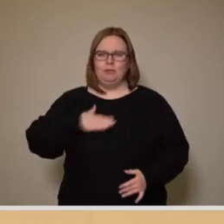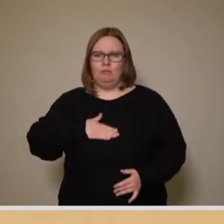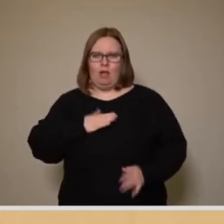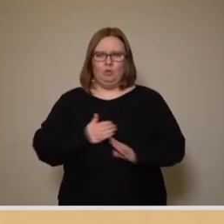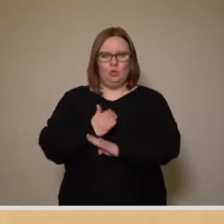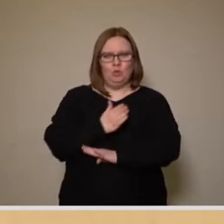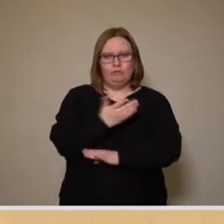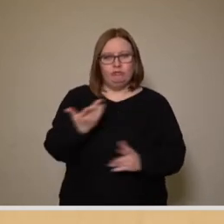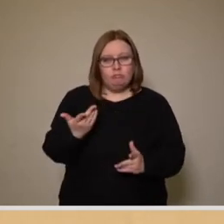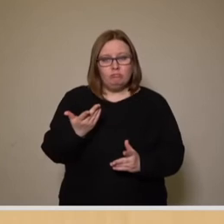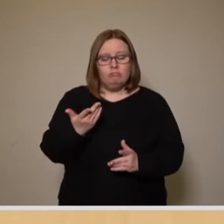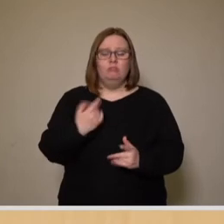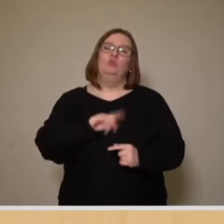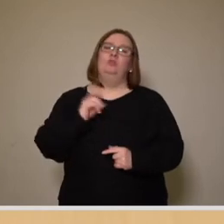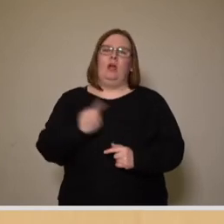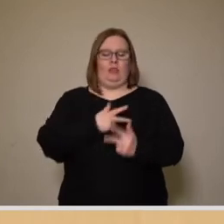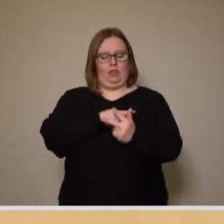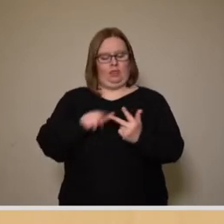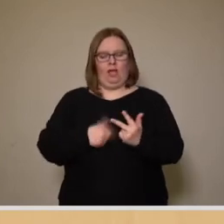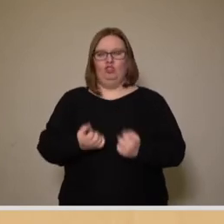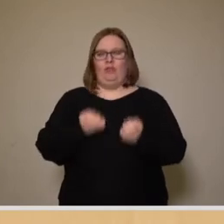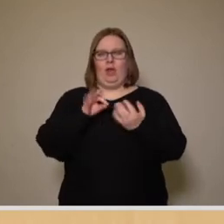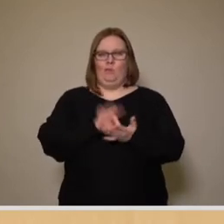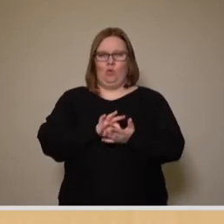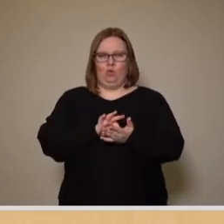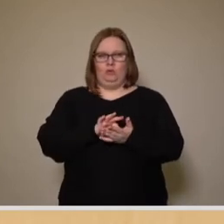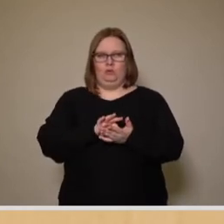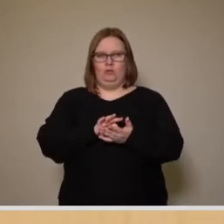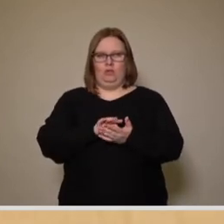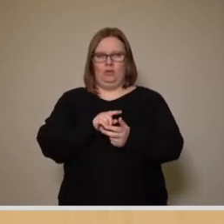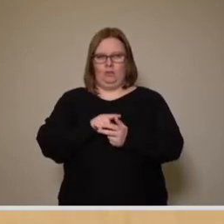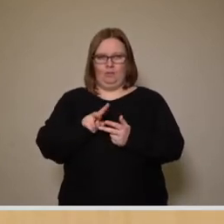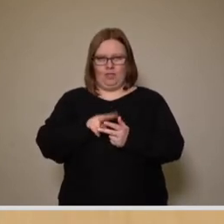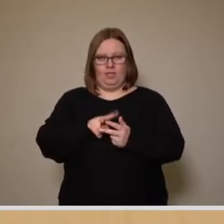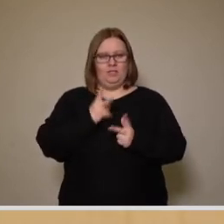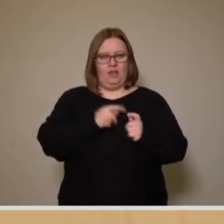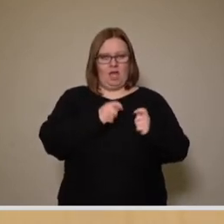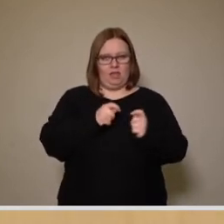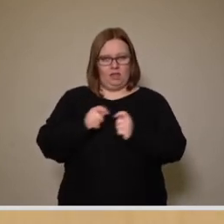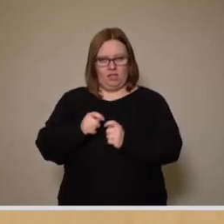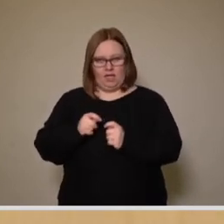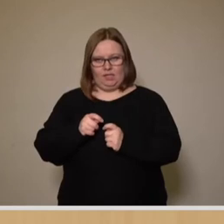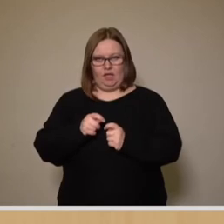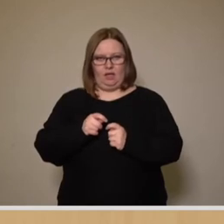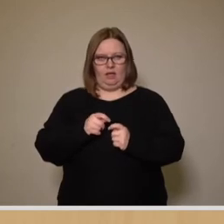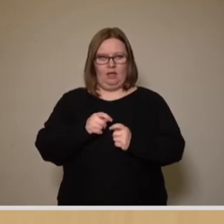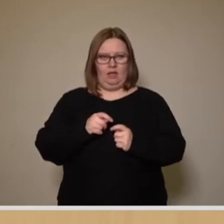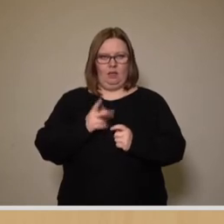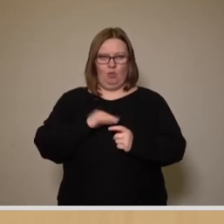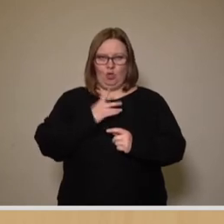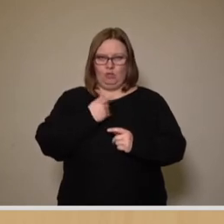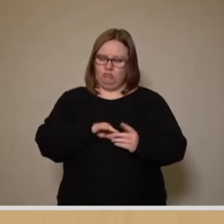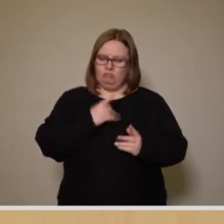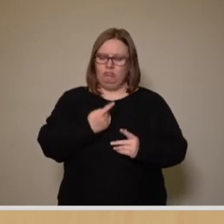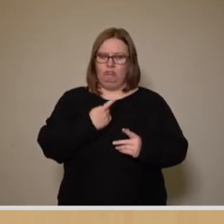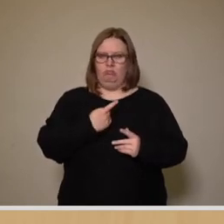des Sachsenbades und haben dort drei Schwerpunkte der Aussprache dastehen. Zwei Anträge, die den Erhalt